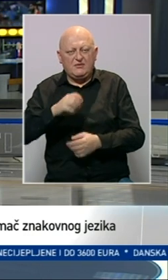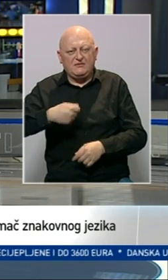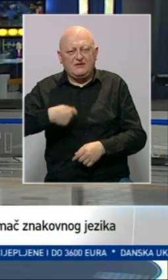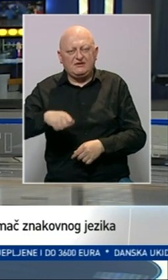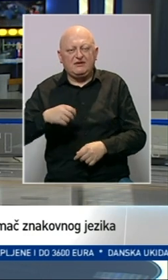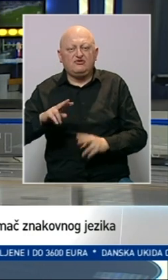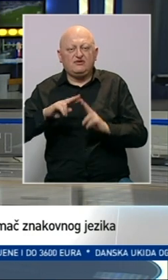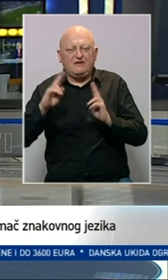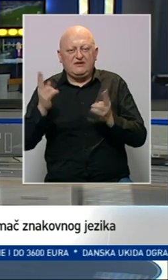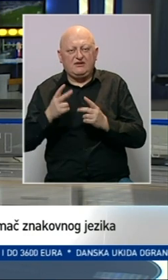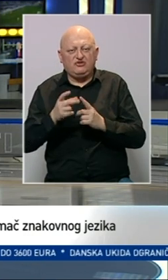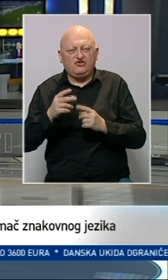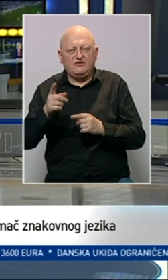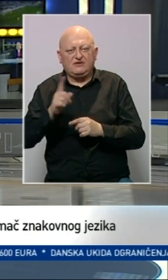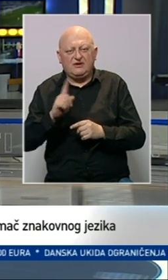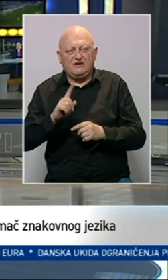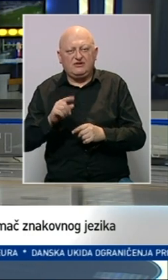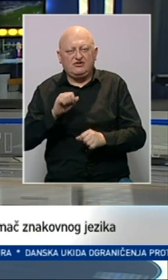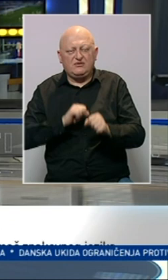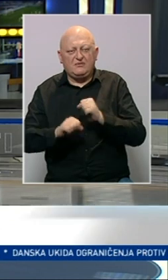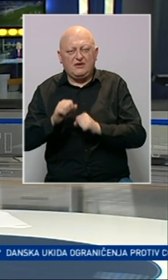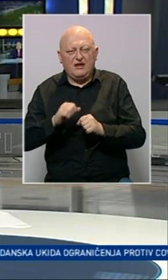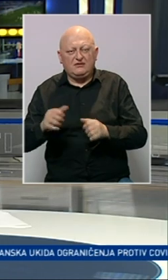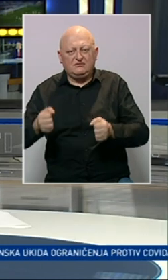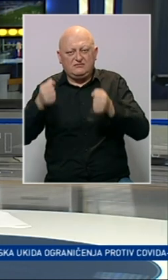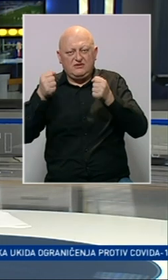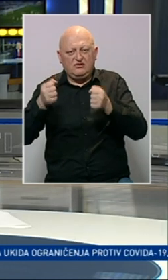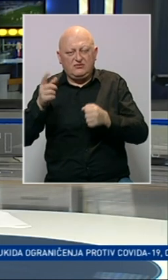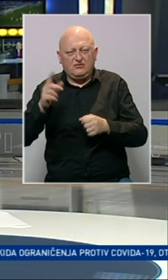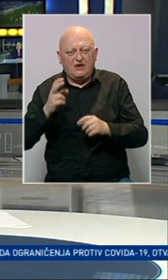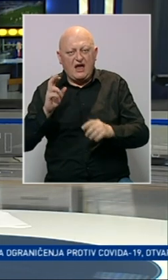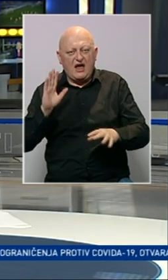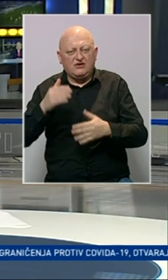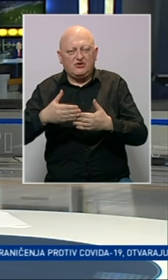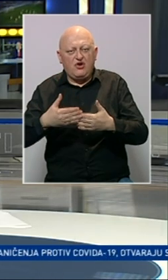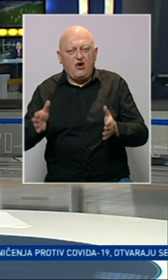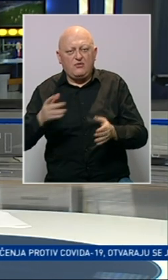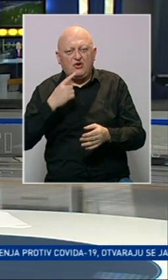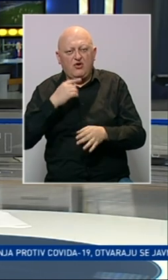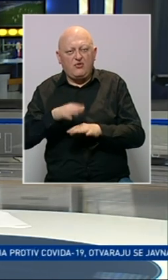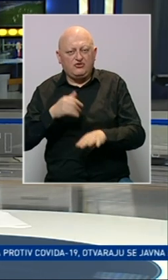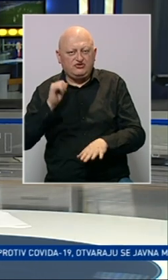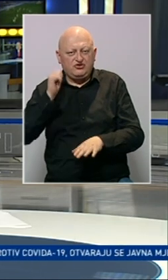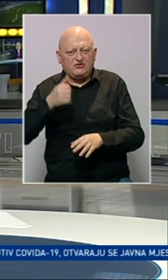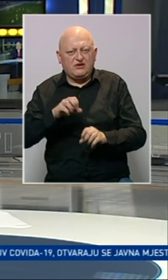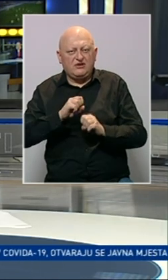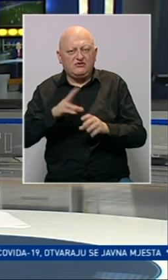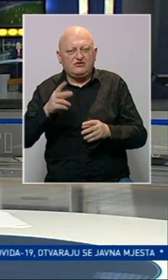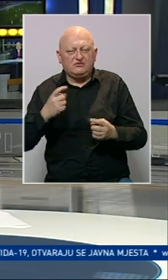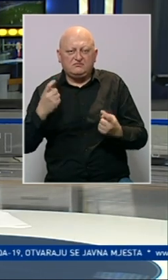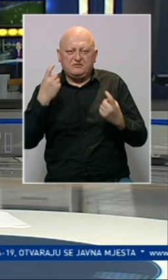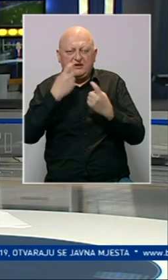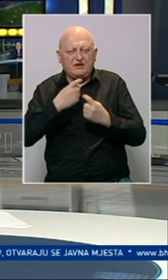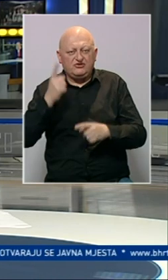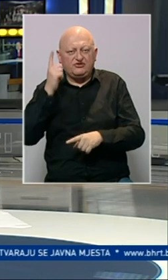najboljem teniseru svijeta. Đoković tako neće braniti titulu na Australijan Openu koji počinje sutra. Saopštio je